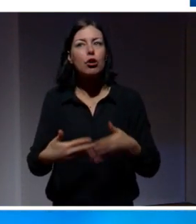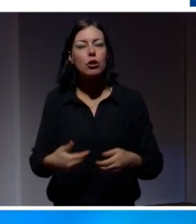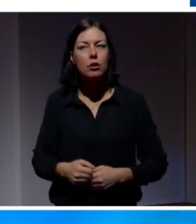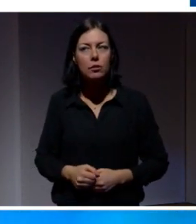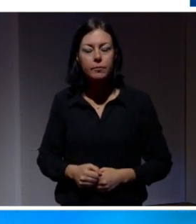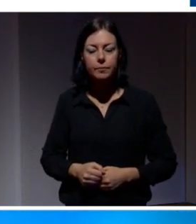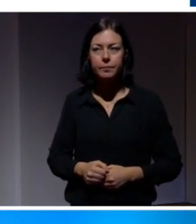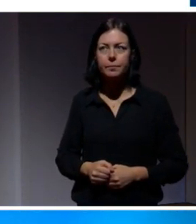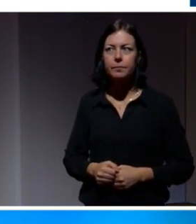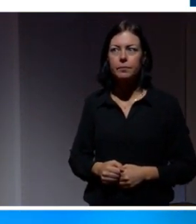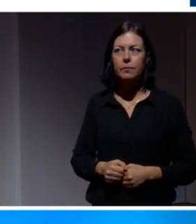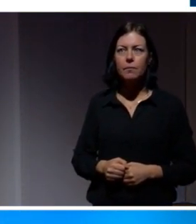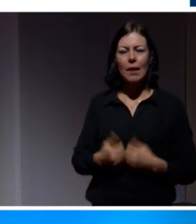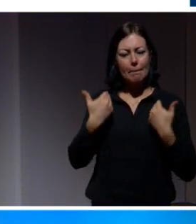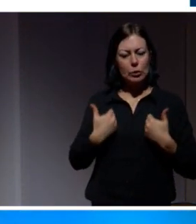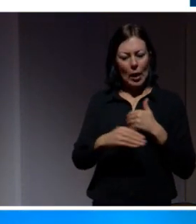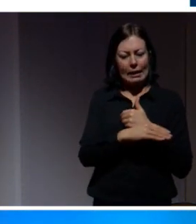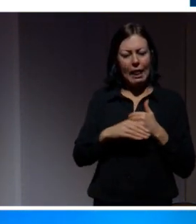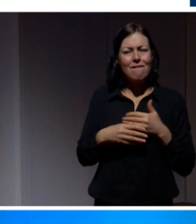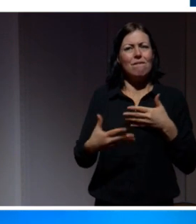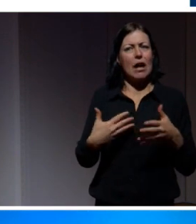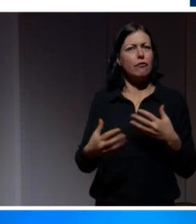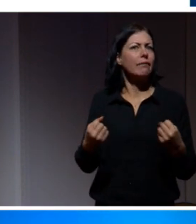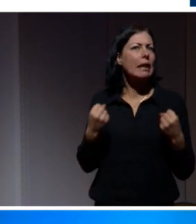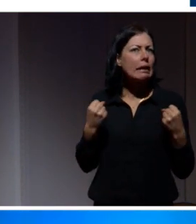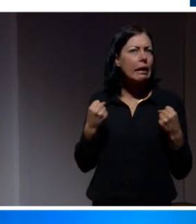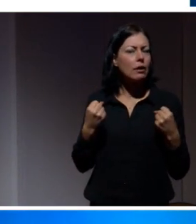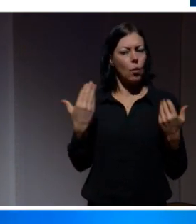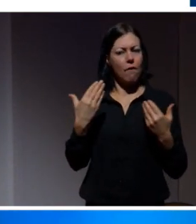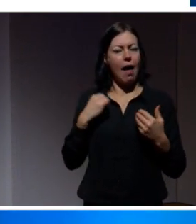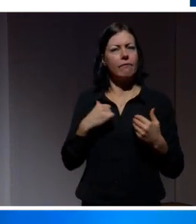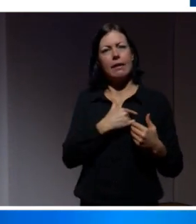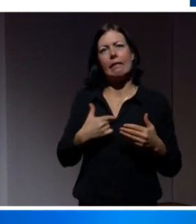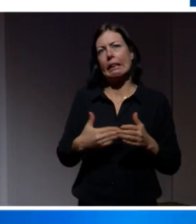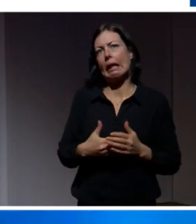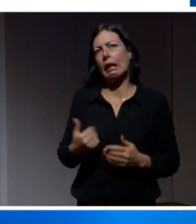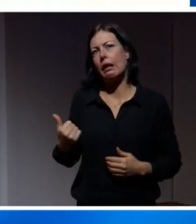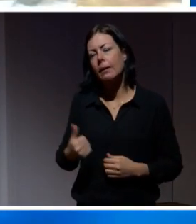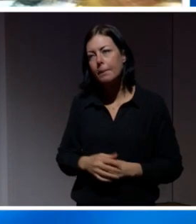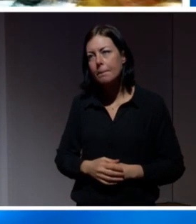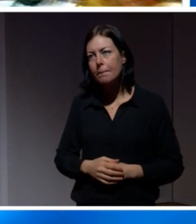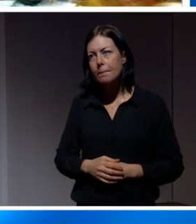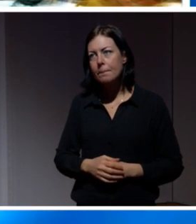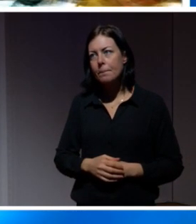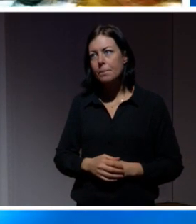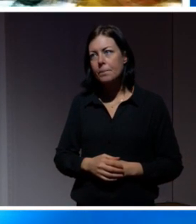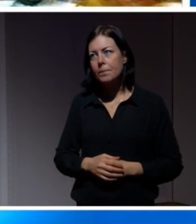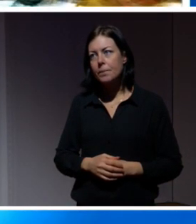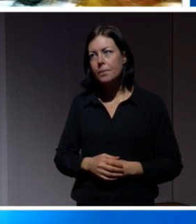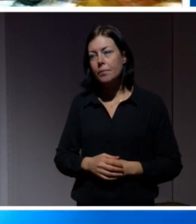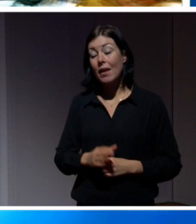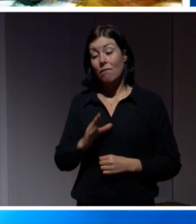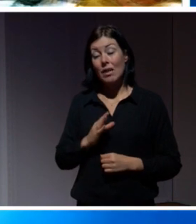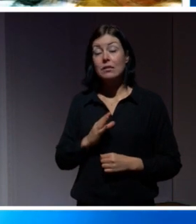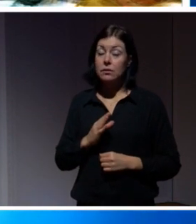Varför är personlig integritet viktig för oss då? Vad är det vi använder den till? Och då finns det ganska många